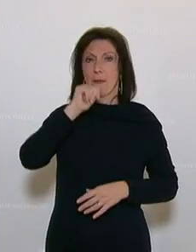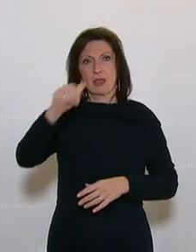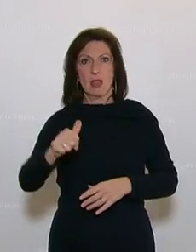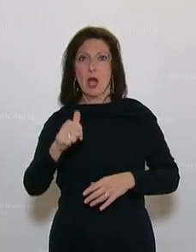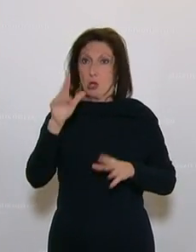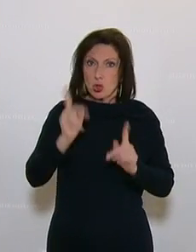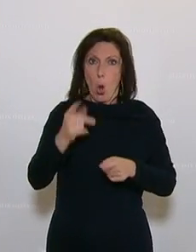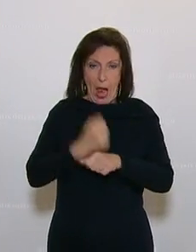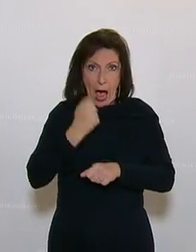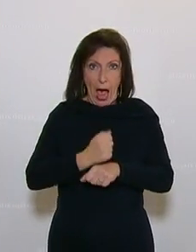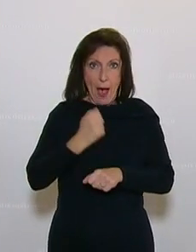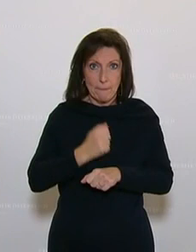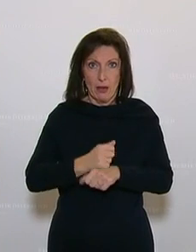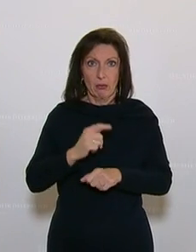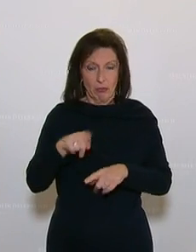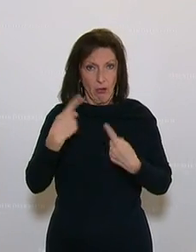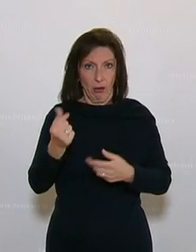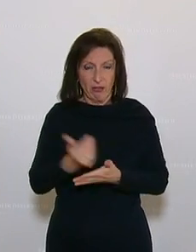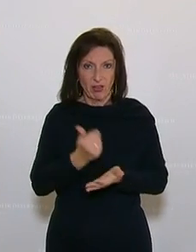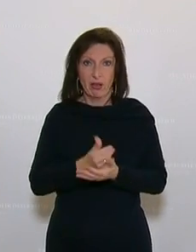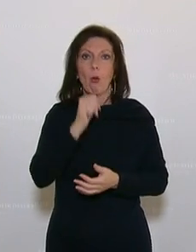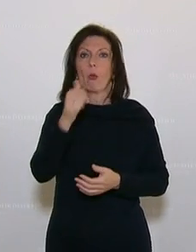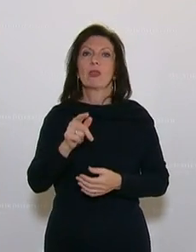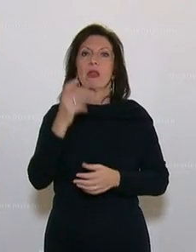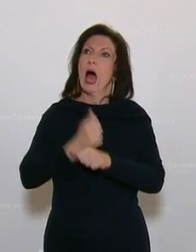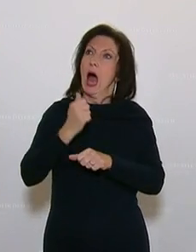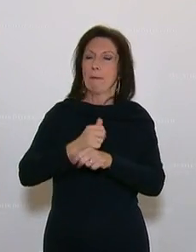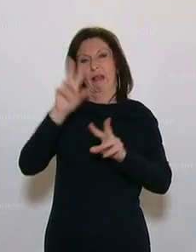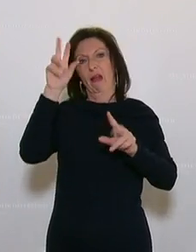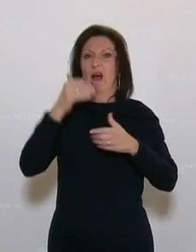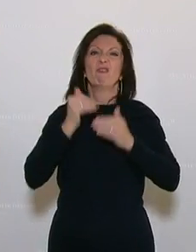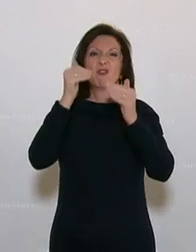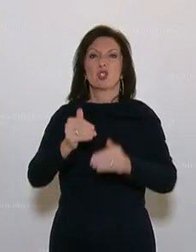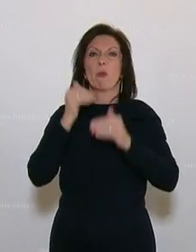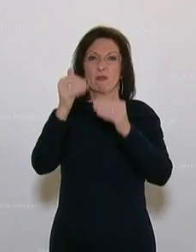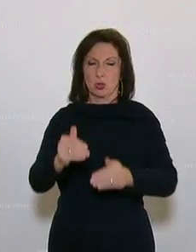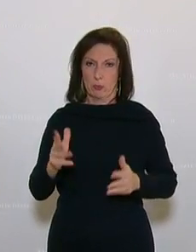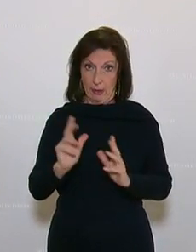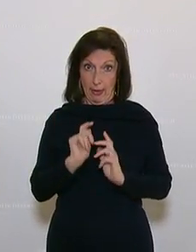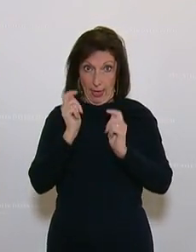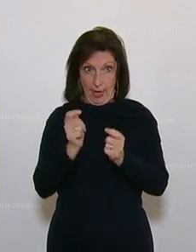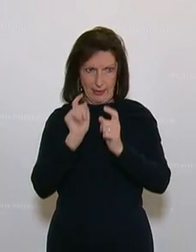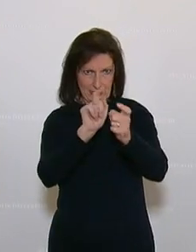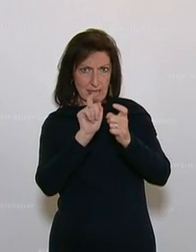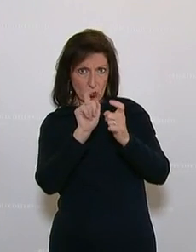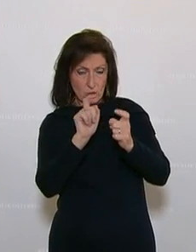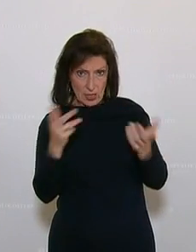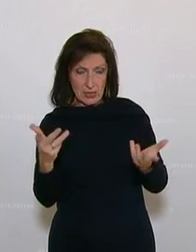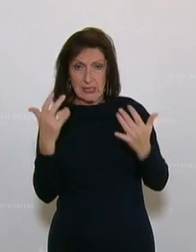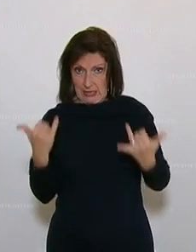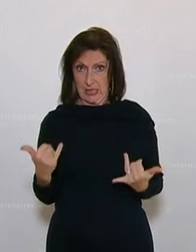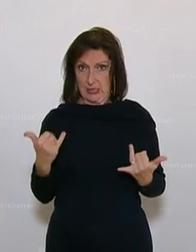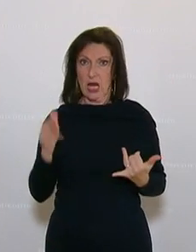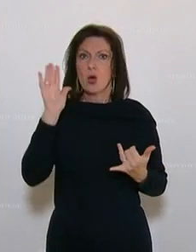Regierung fungieren. Und nun vielleicht zu den Anträgen, die hier diskutiert werden und vorliegen. Wir befinden uns seit